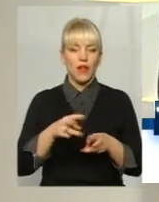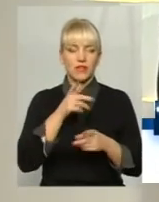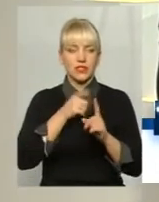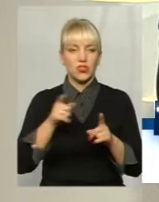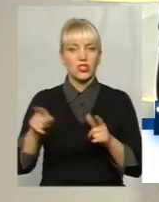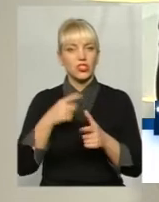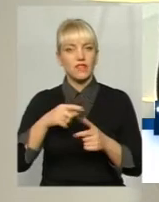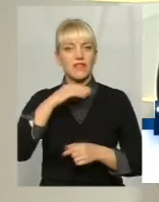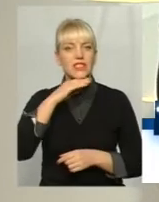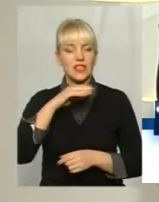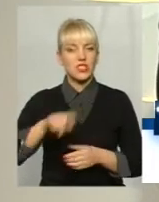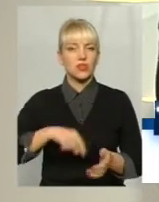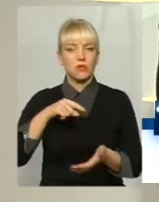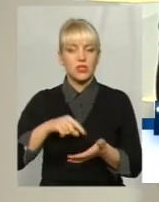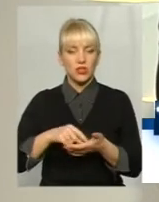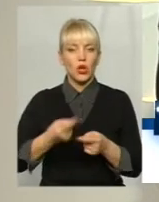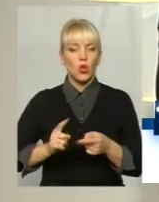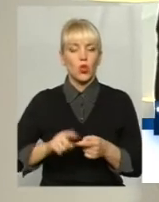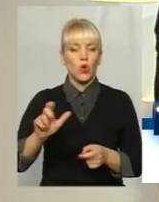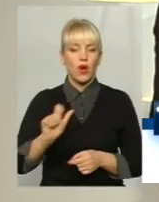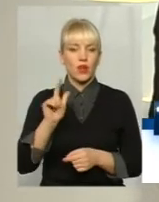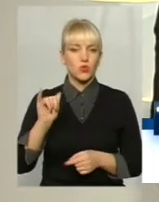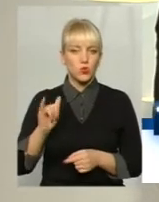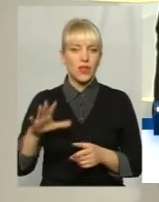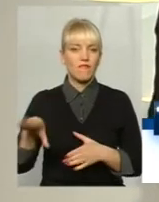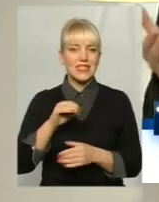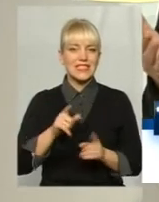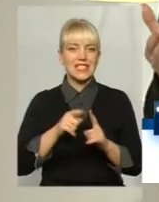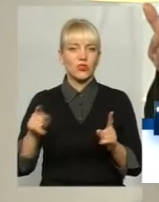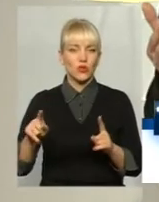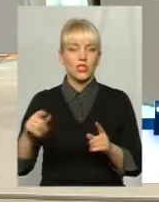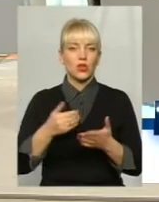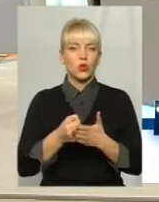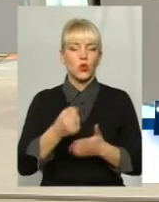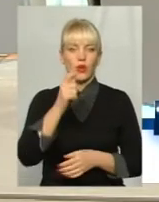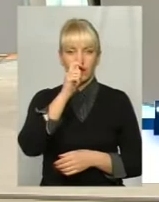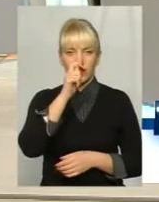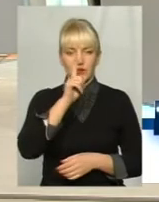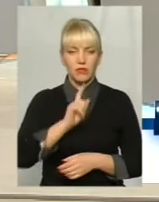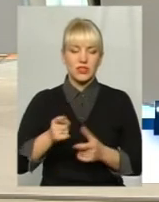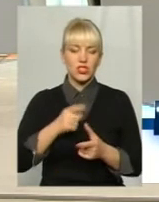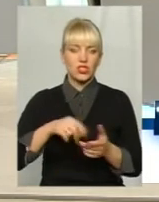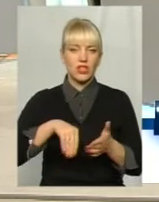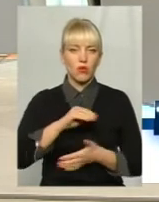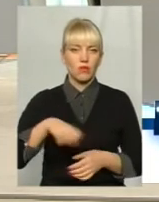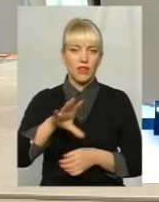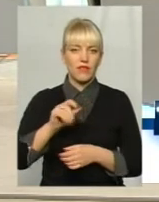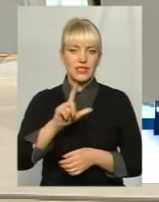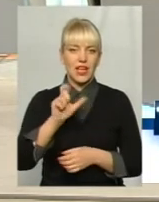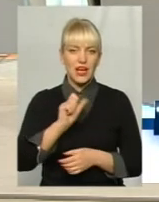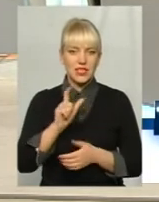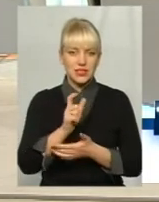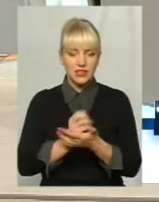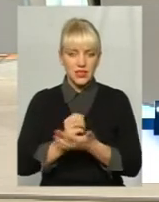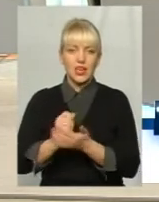вистачить місту того газу на весь сезон, там до квітня місяця, чи закупили весь газ, і що взагалі